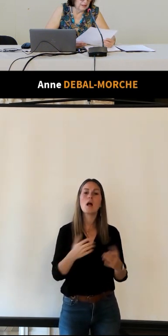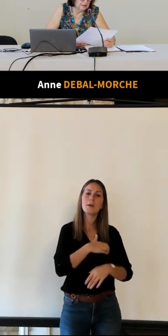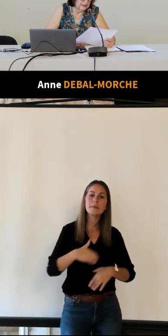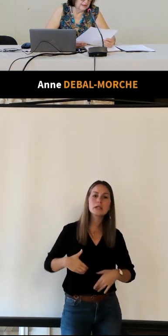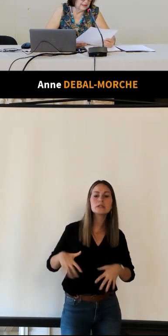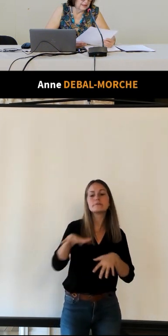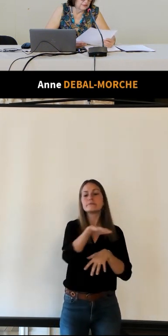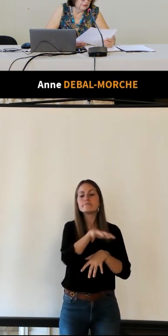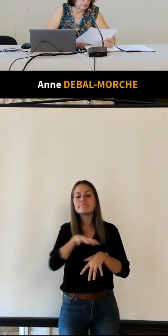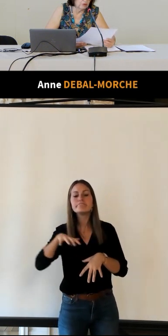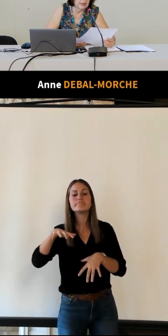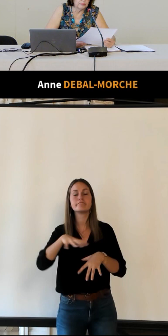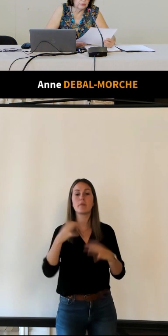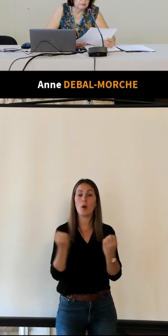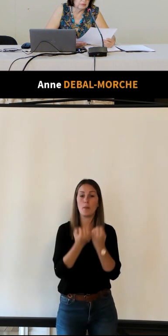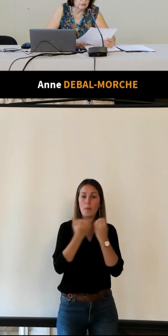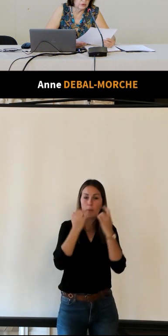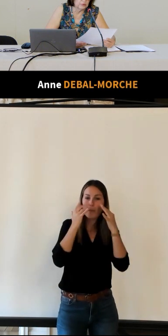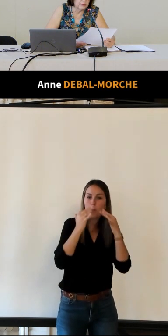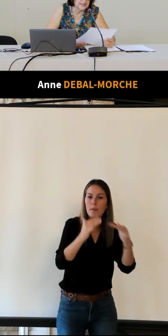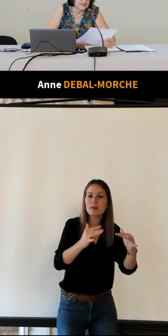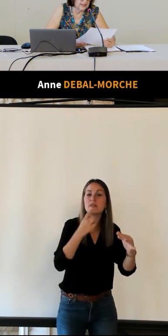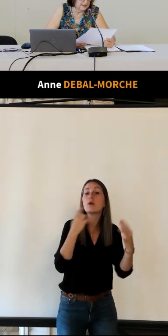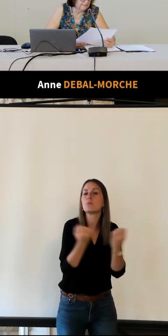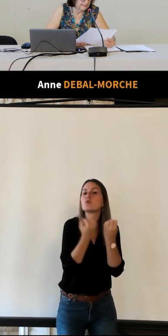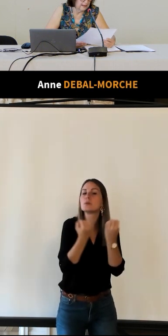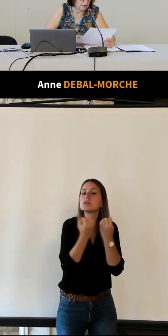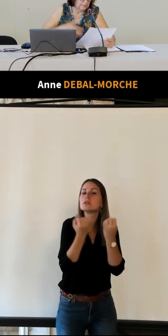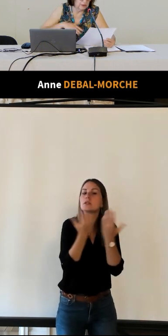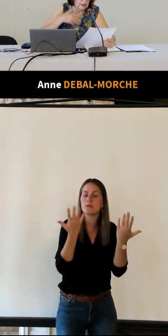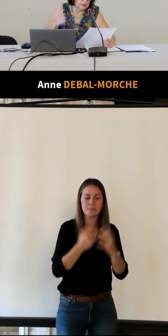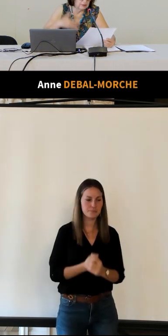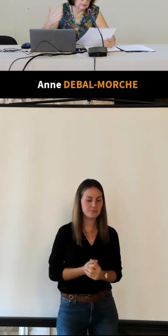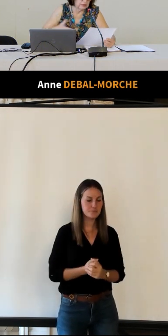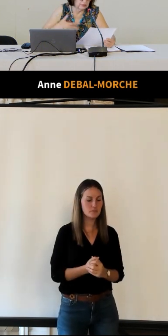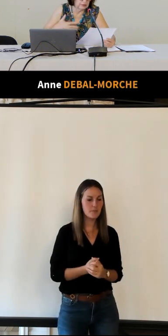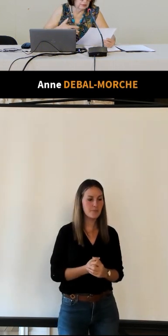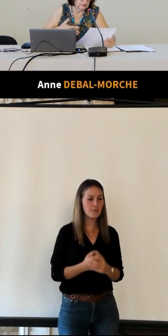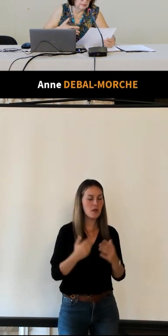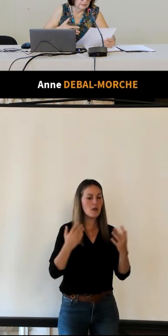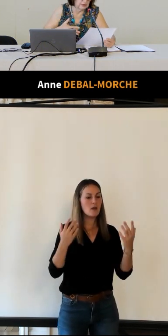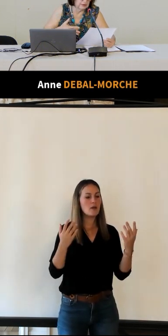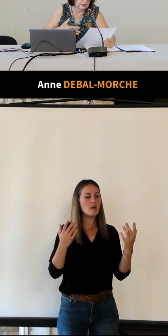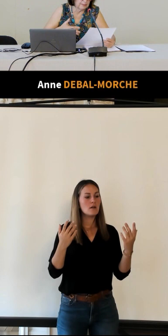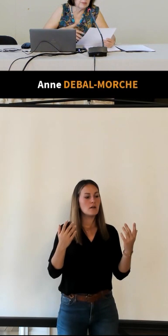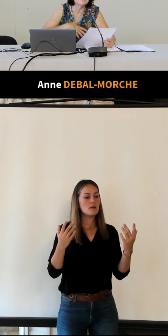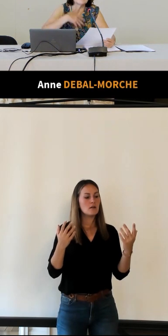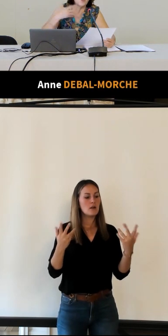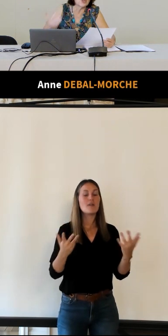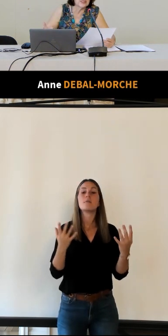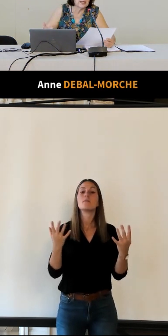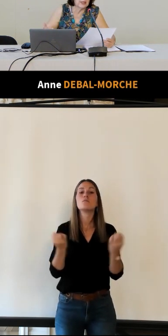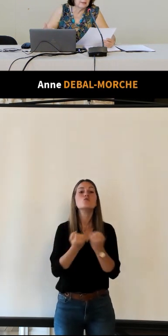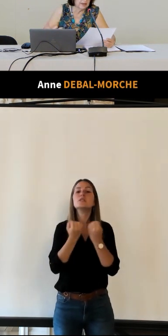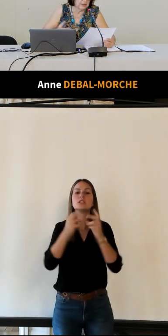propagande donc au terme au sens de publicité alors il parle de la publicité